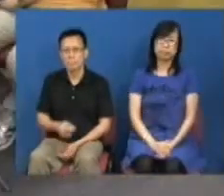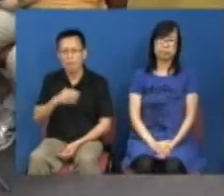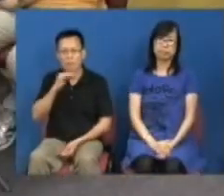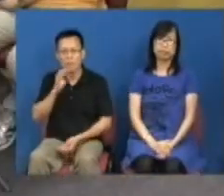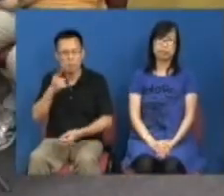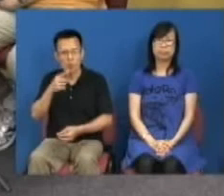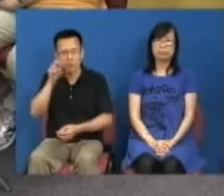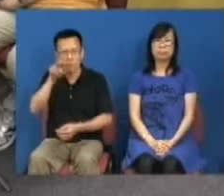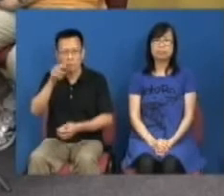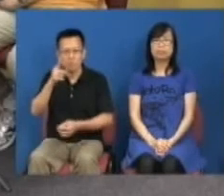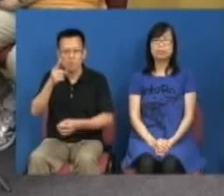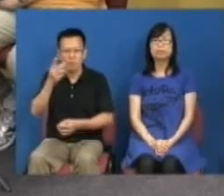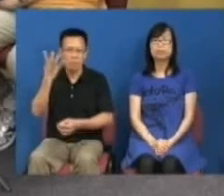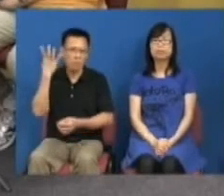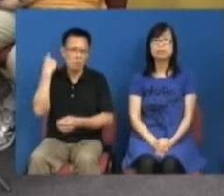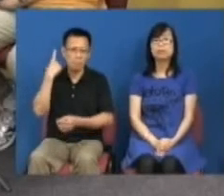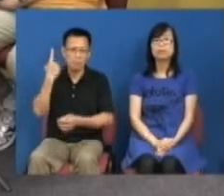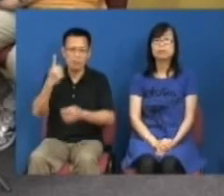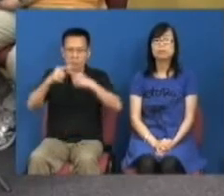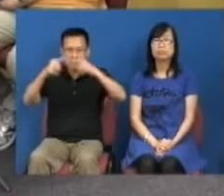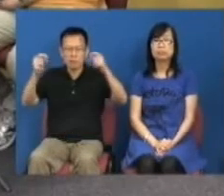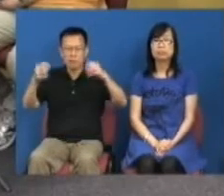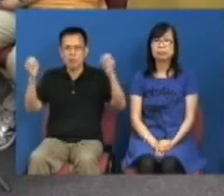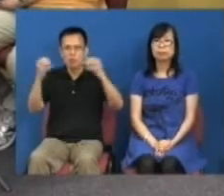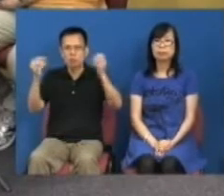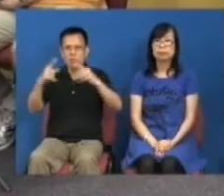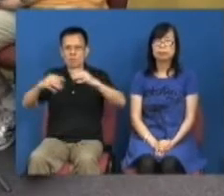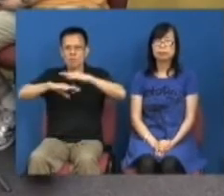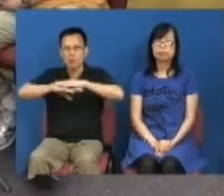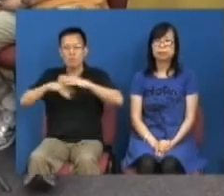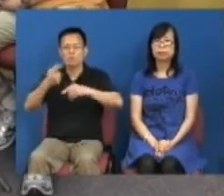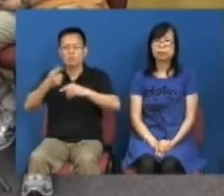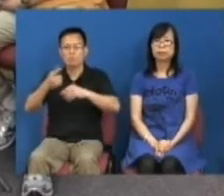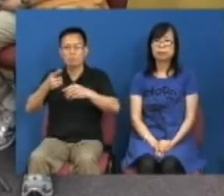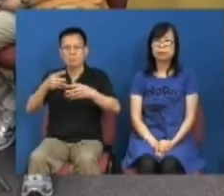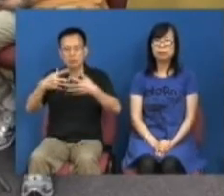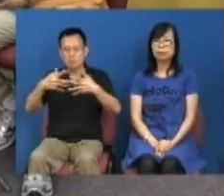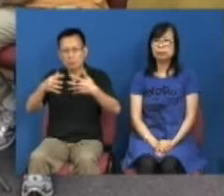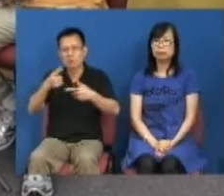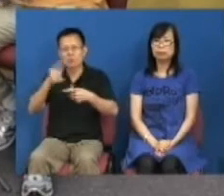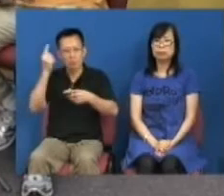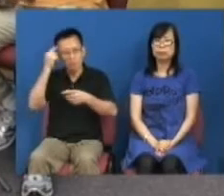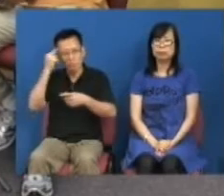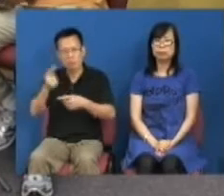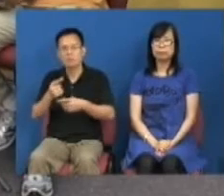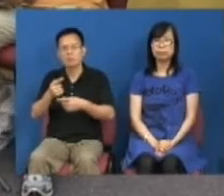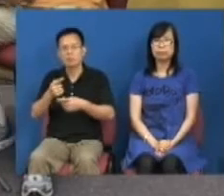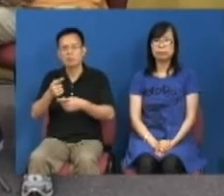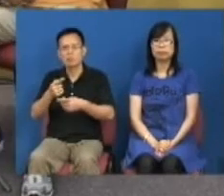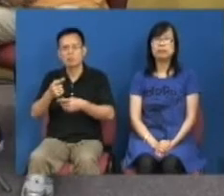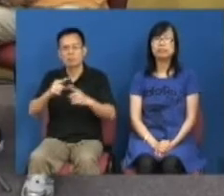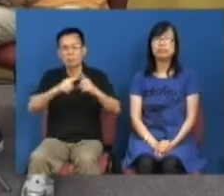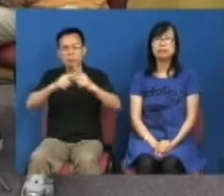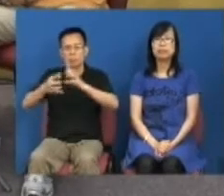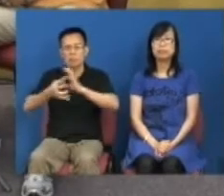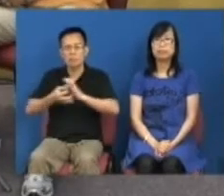你看回昨天在城市论坛的情况你就知道民建联的